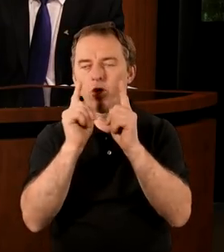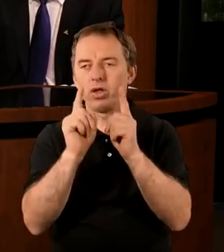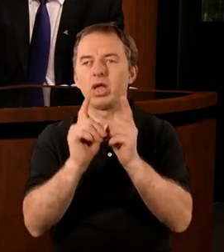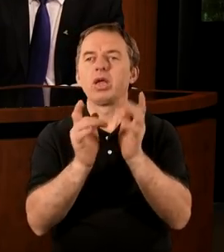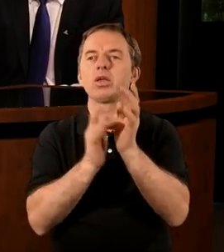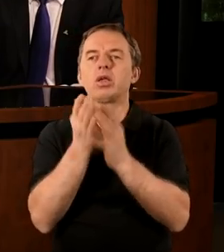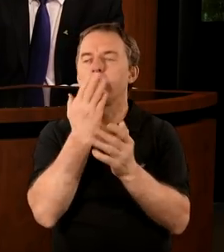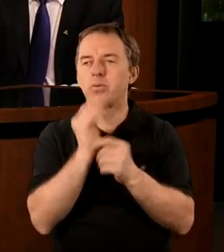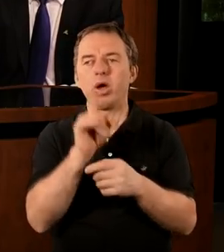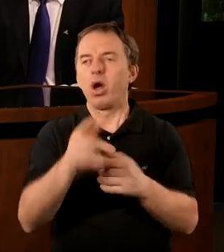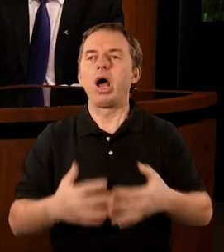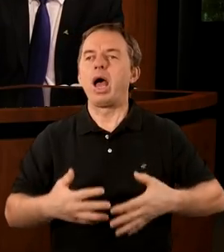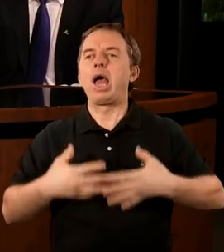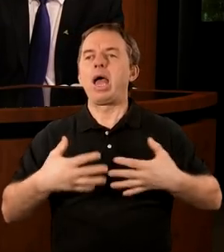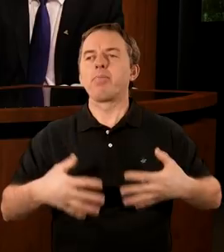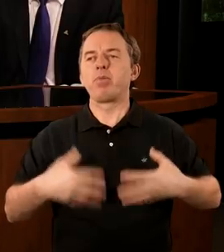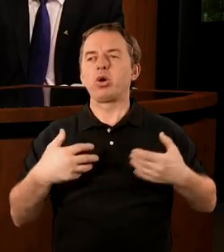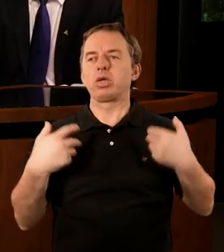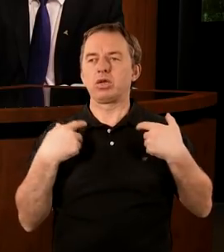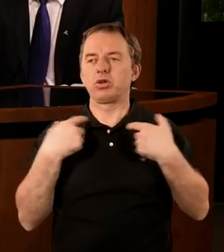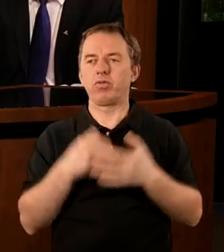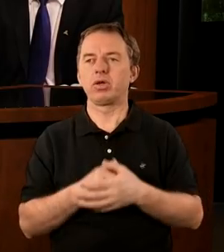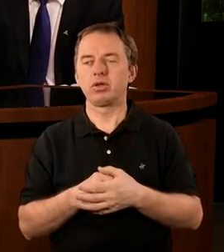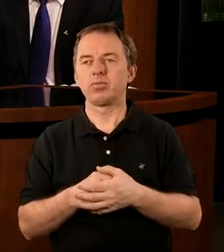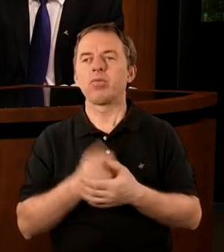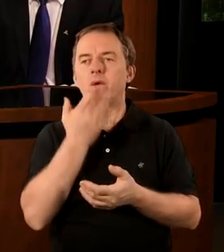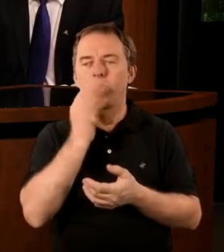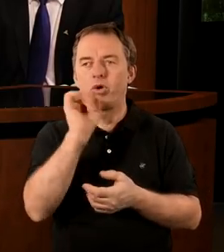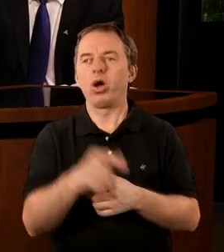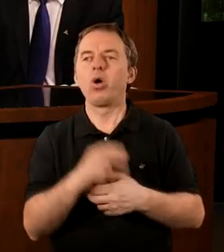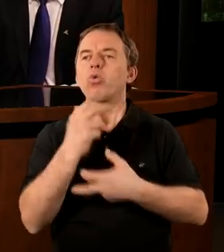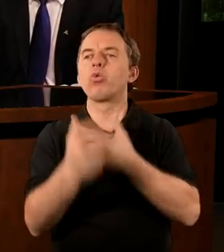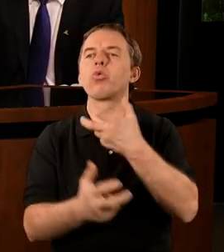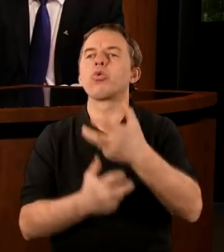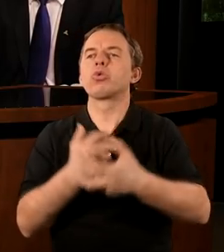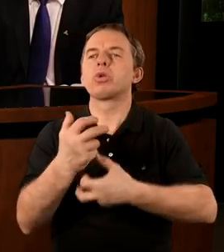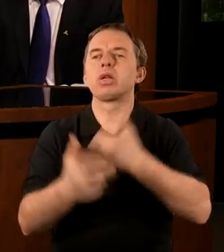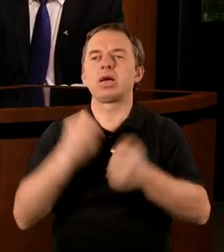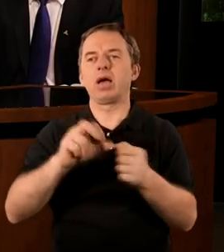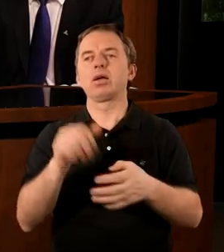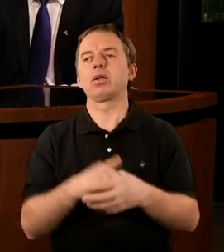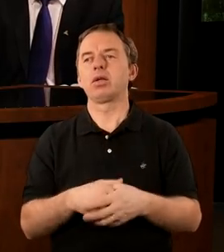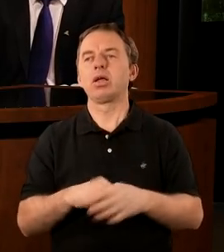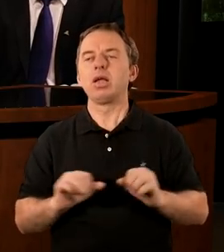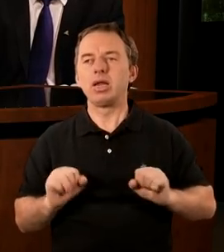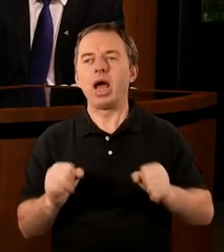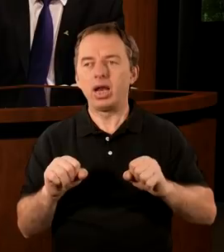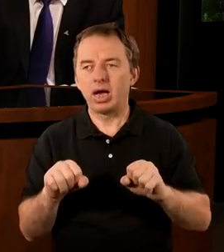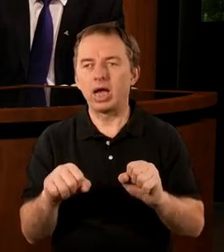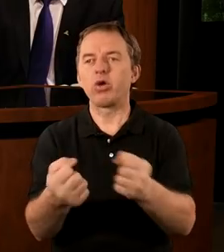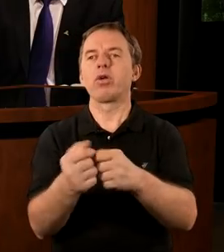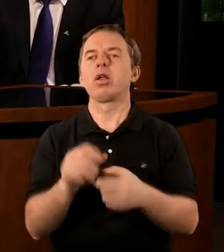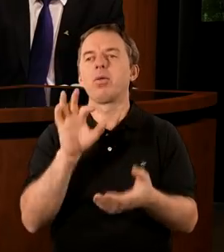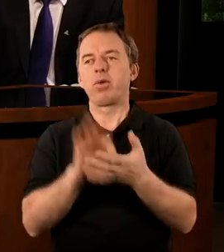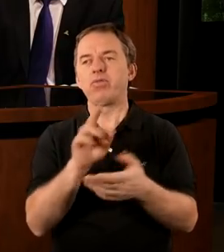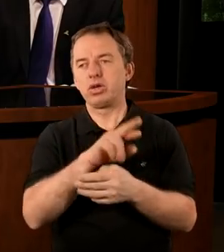Zauważyliście, że Pan Jezus nie mówi o emocjach teraz wcale? Tylko mówi o uczynkach. O zaangażowaniu. O